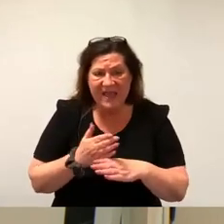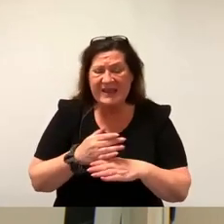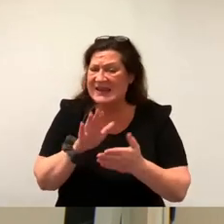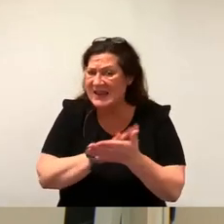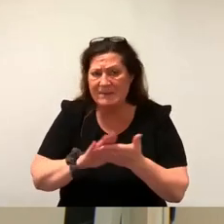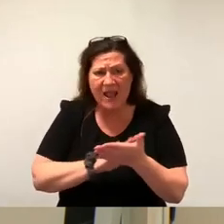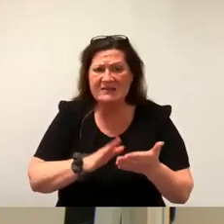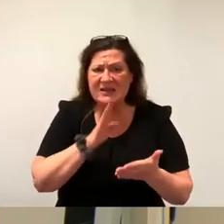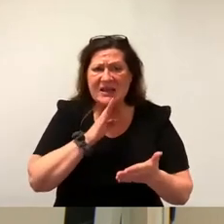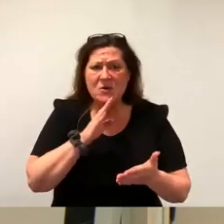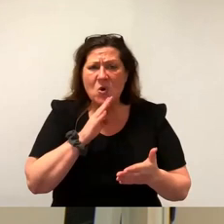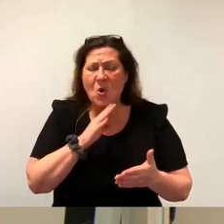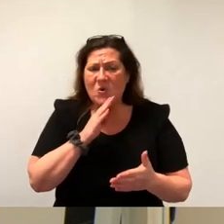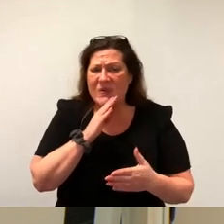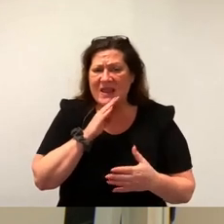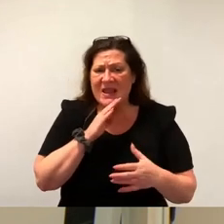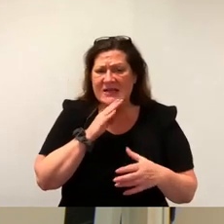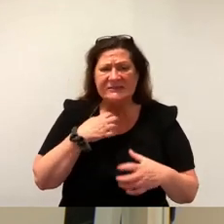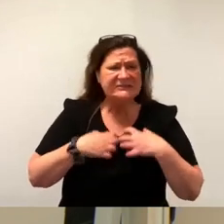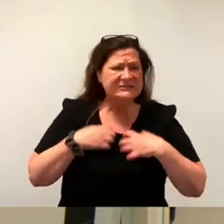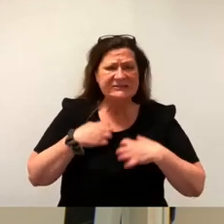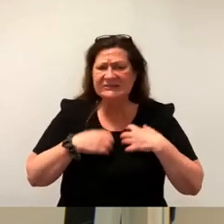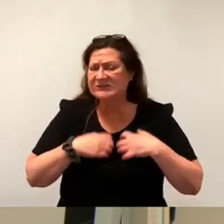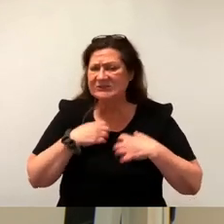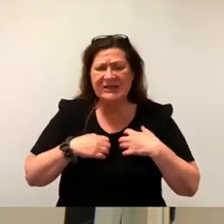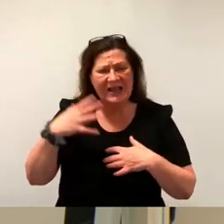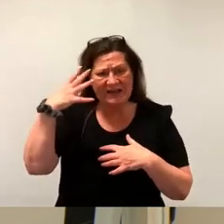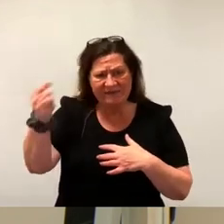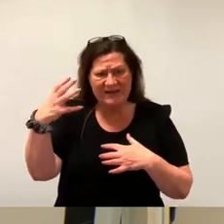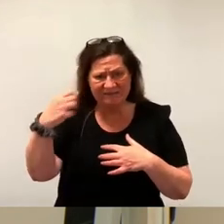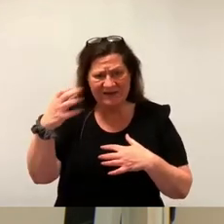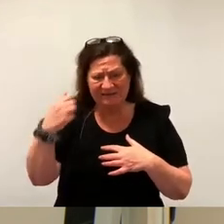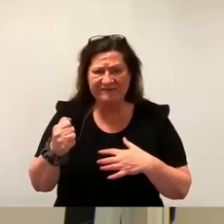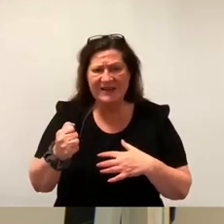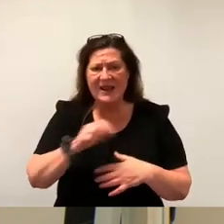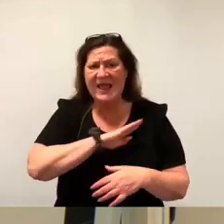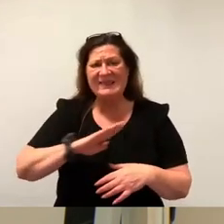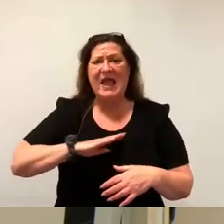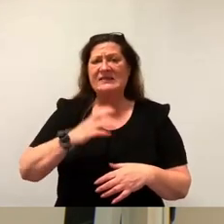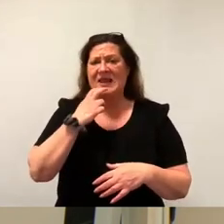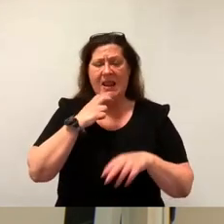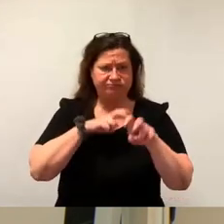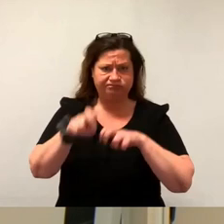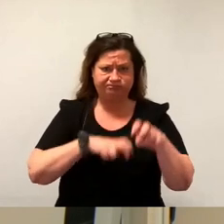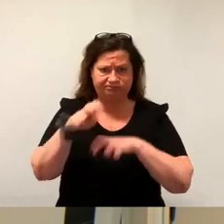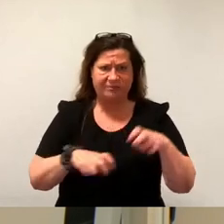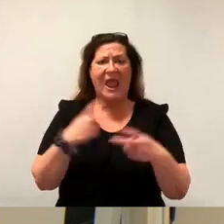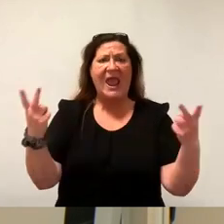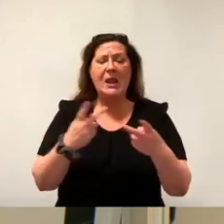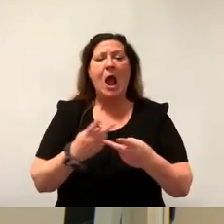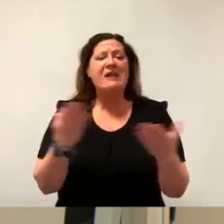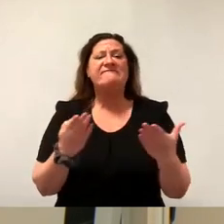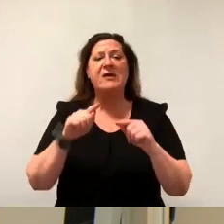gierig ihre Hände nach den Gewinnen, den scheinbaren Gewinnen der Sachsenenergie aus, ohne an den Morgen und an die Folgen zu denken.